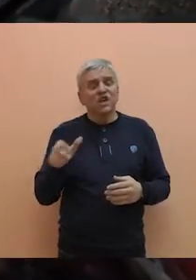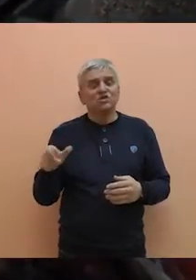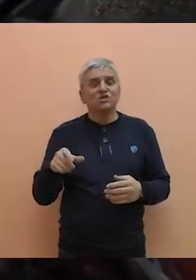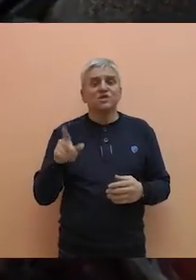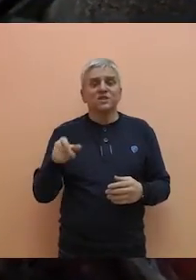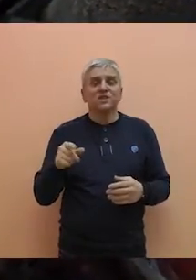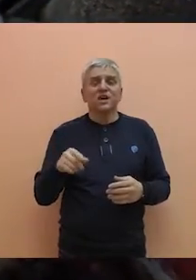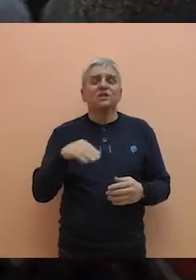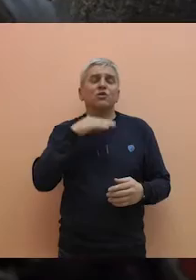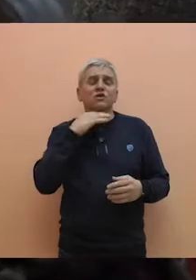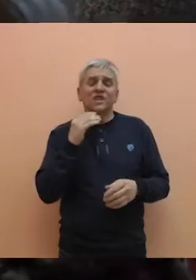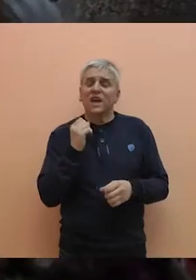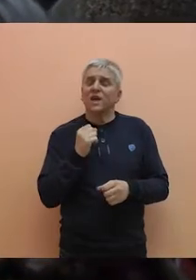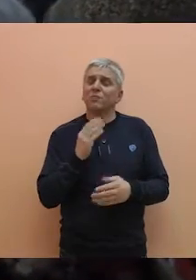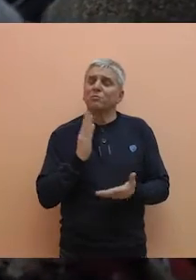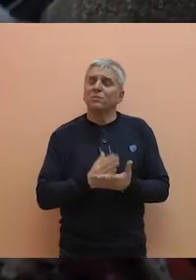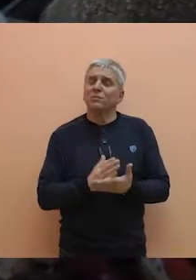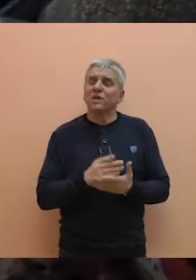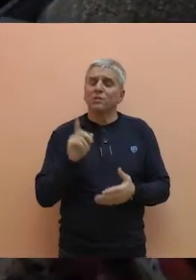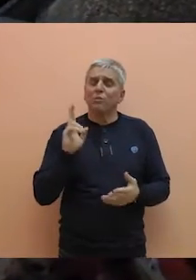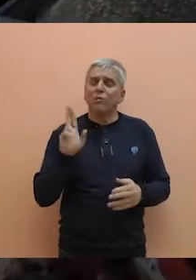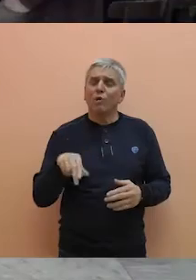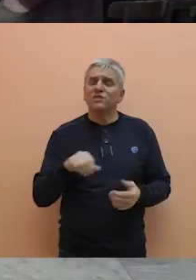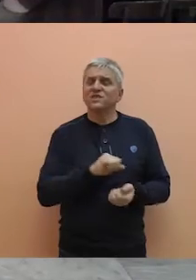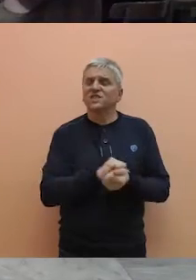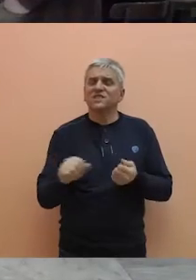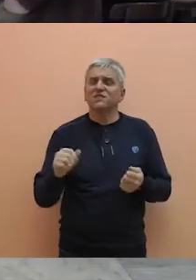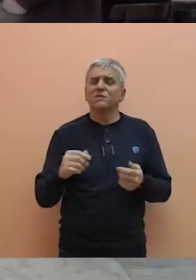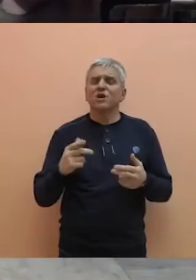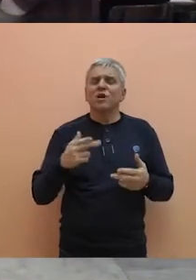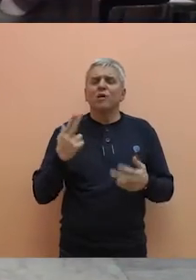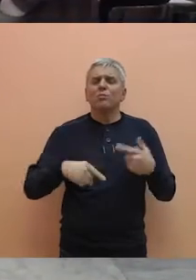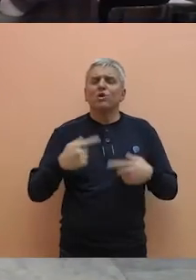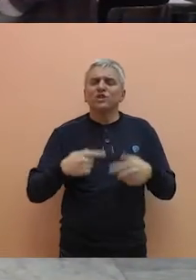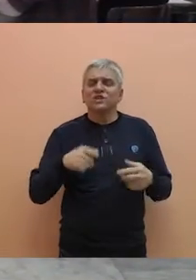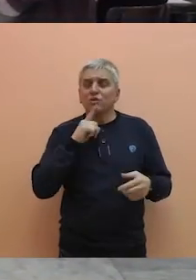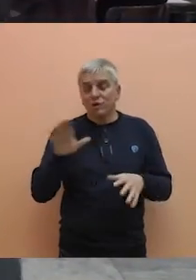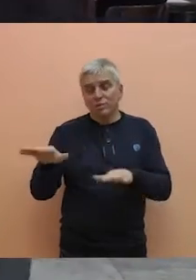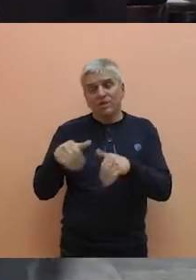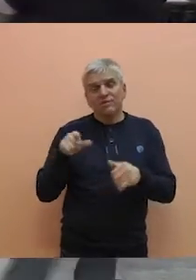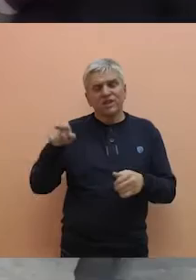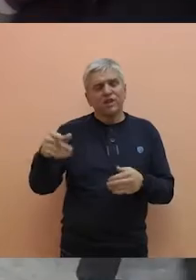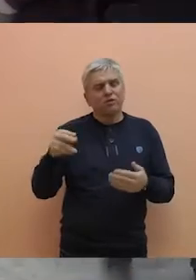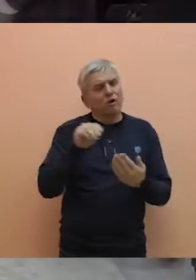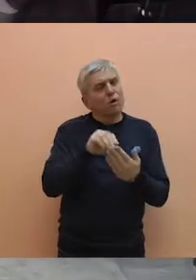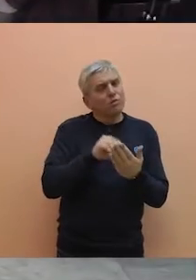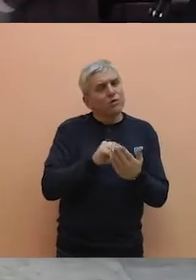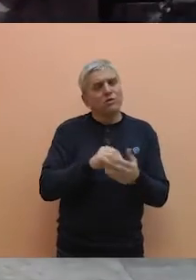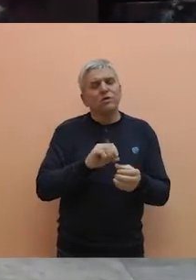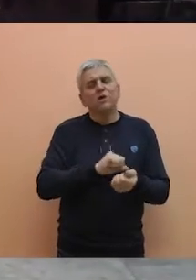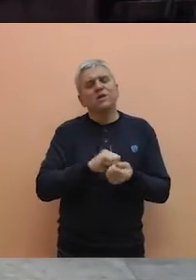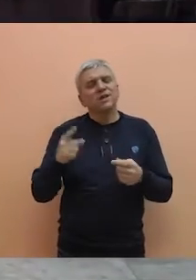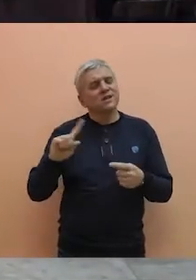koalicije, iz pokreta dosta je bilo, navode da je ona moguća sa svim strankama koje budu prihvatile njihov program, osim sa